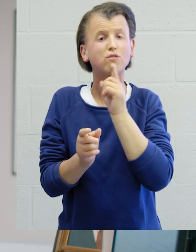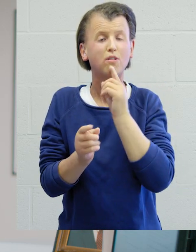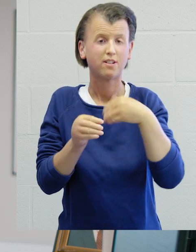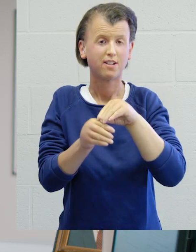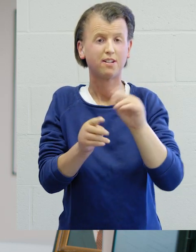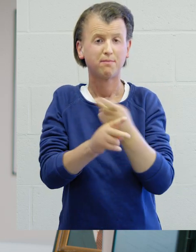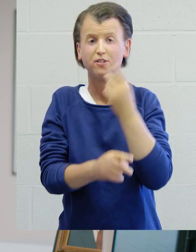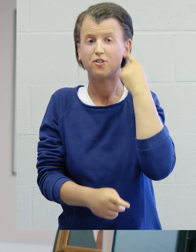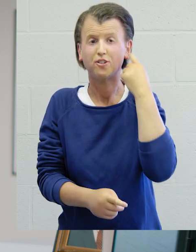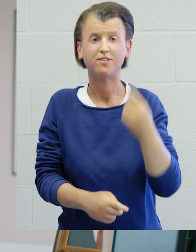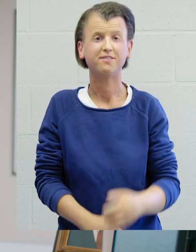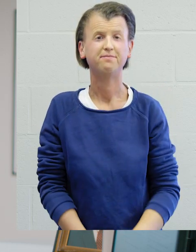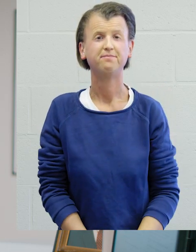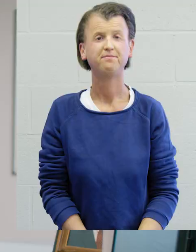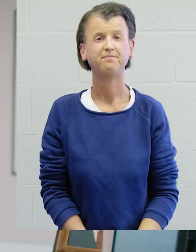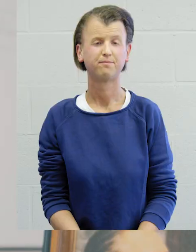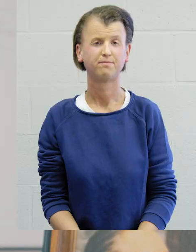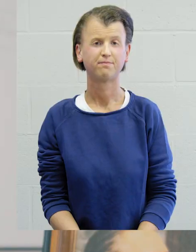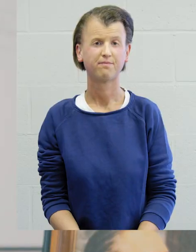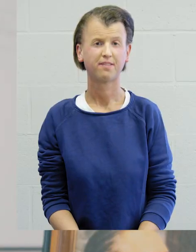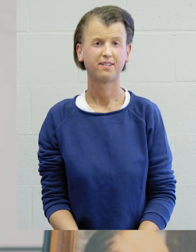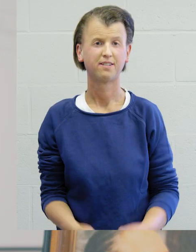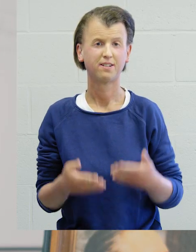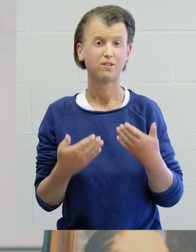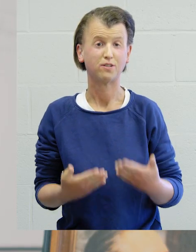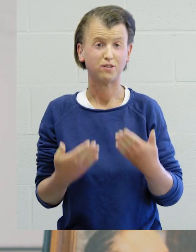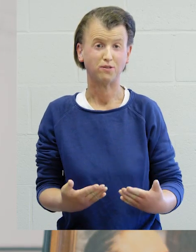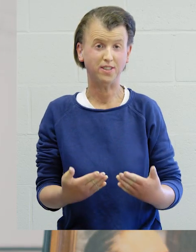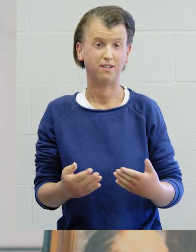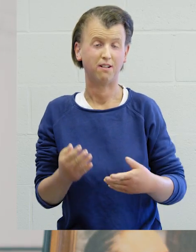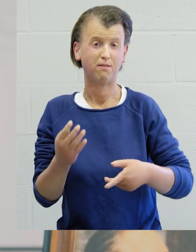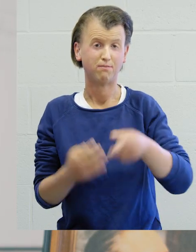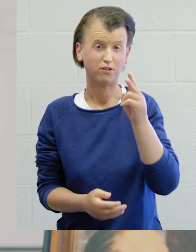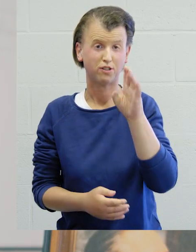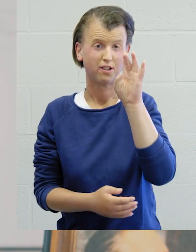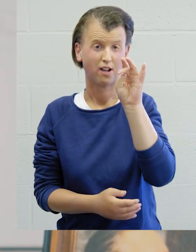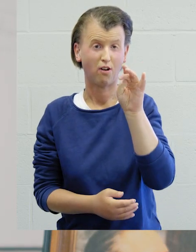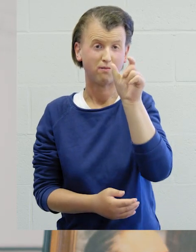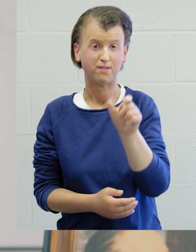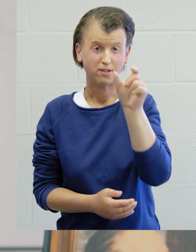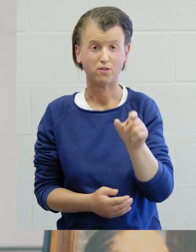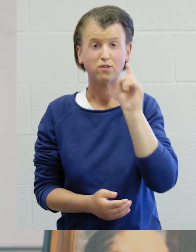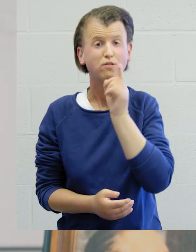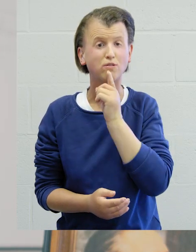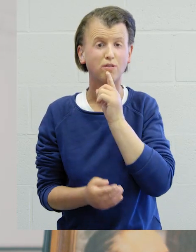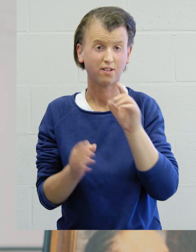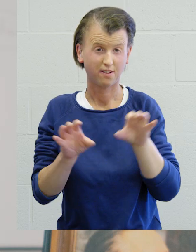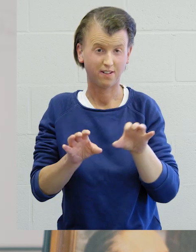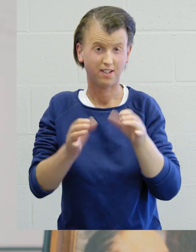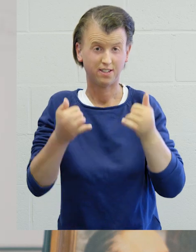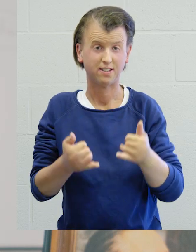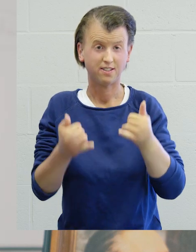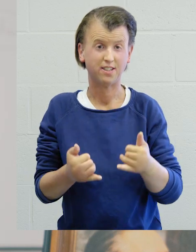de personnes sourdes et malentendantes. A l'heure d'aujourd'hui, plus de 40 personnes sourdes signantes